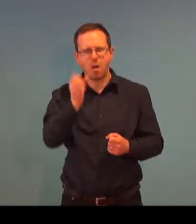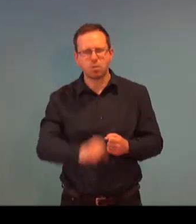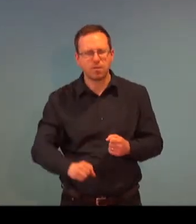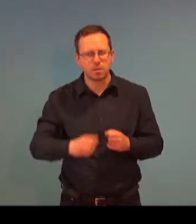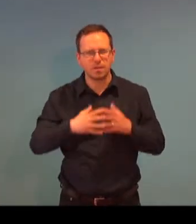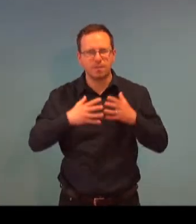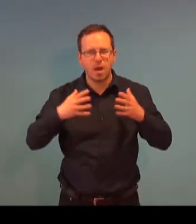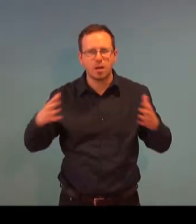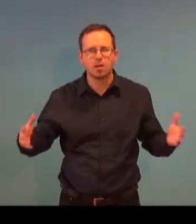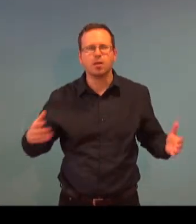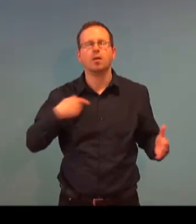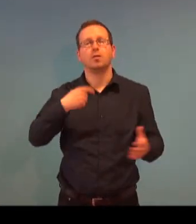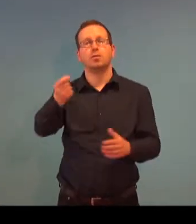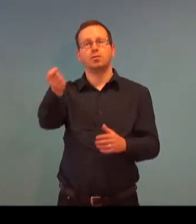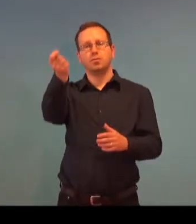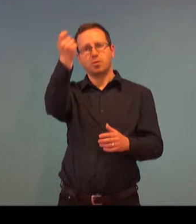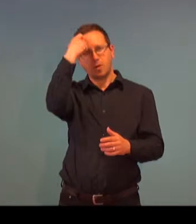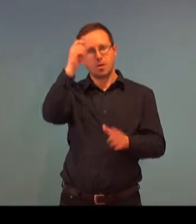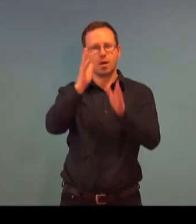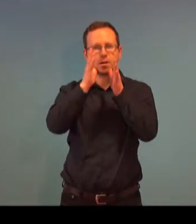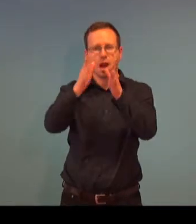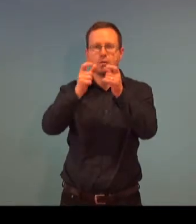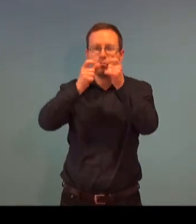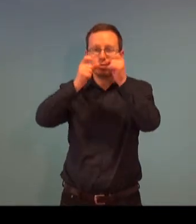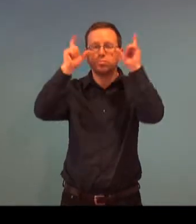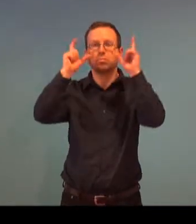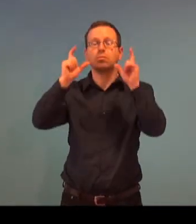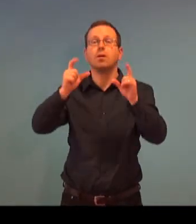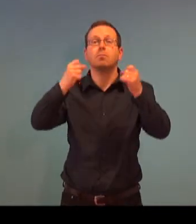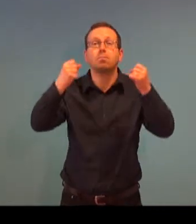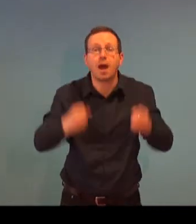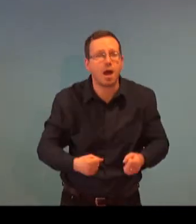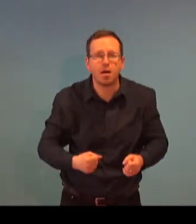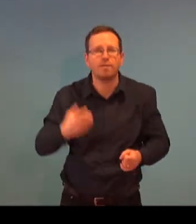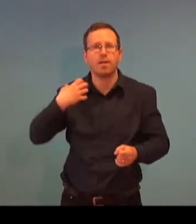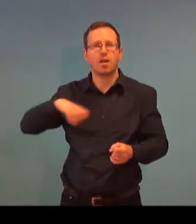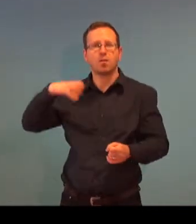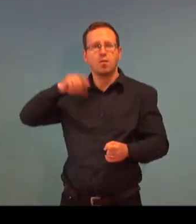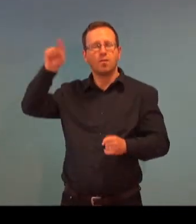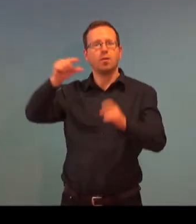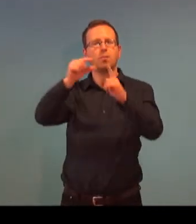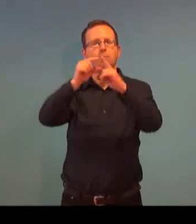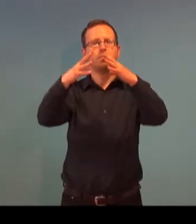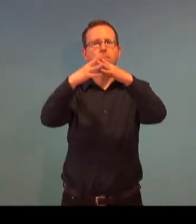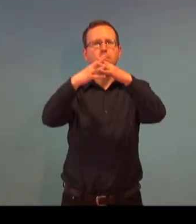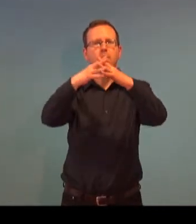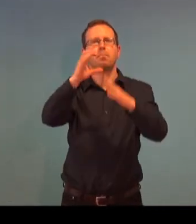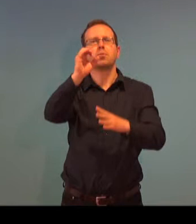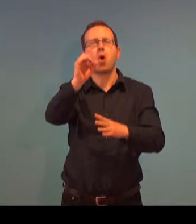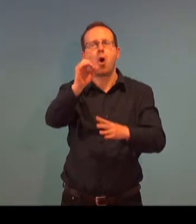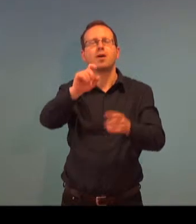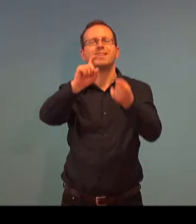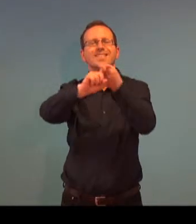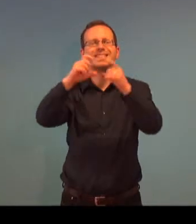3 hodiny, já jsem si říkal, že Praha je strašně veliká a až druhý den jsem pochopil, že vlastně nejsem v